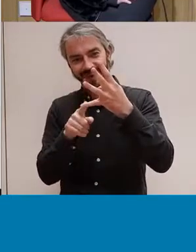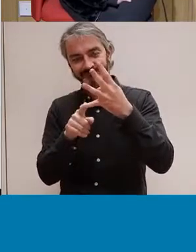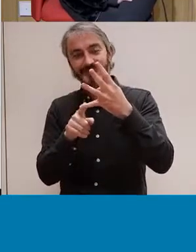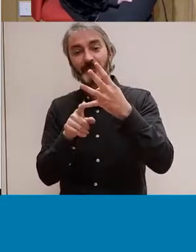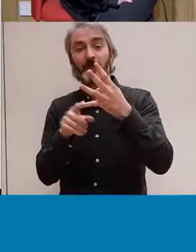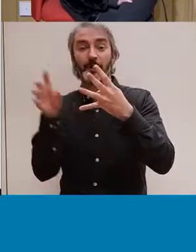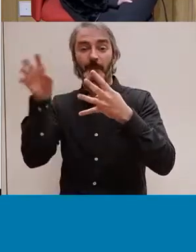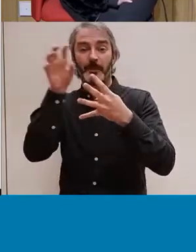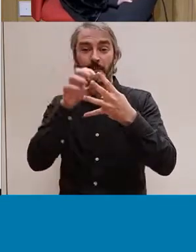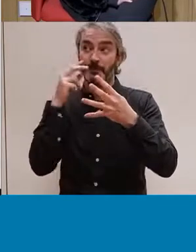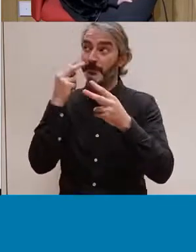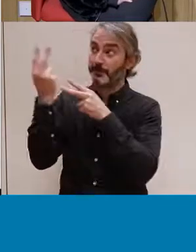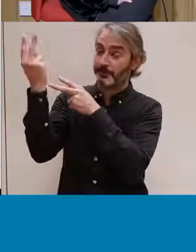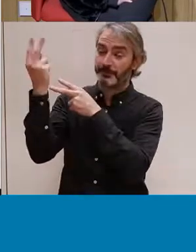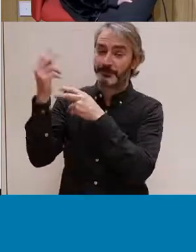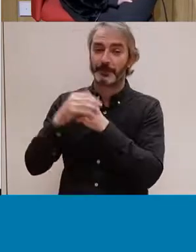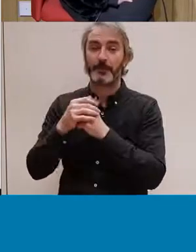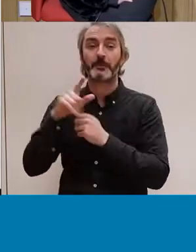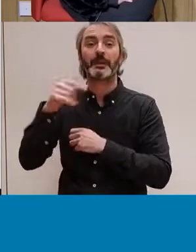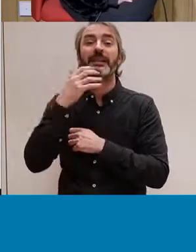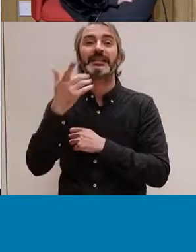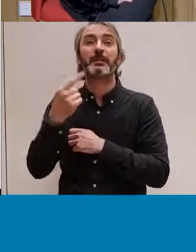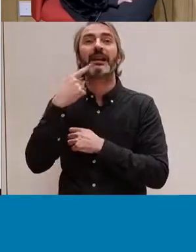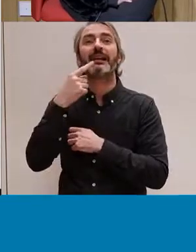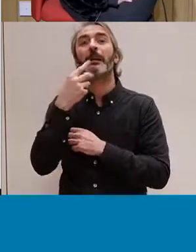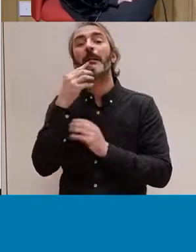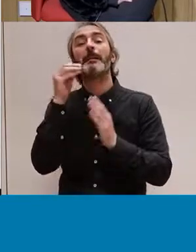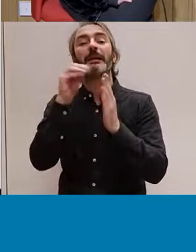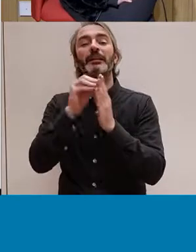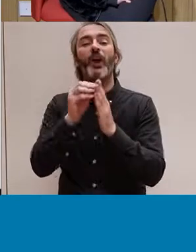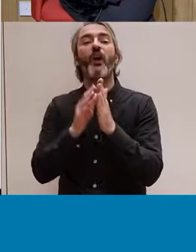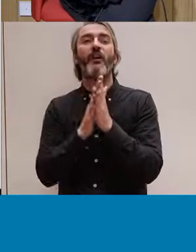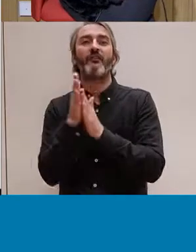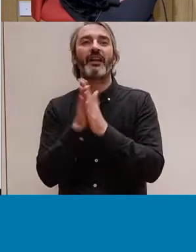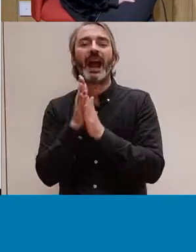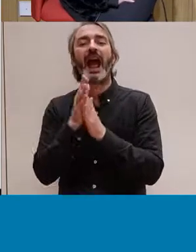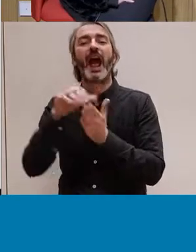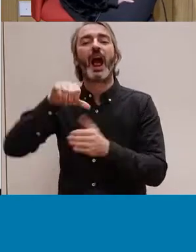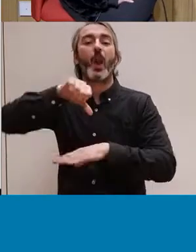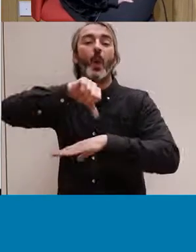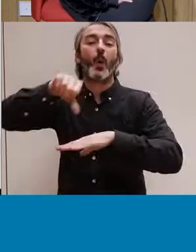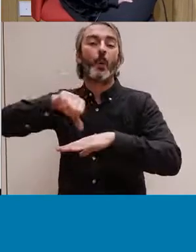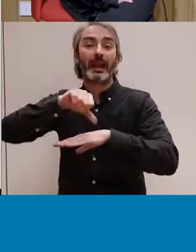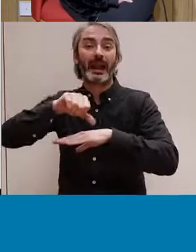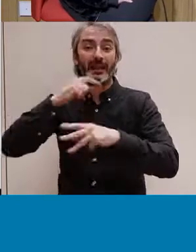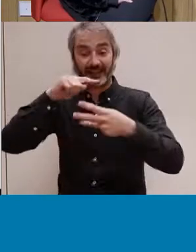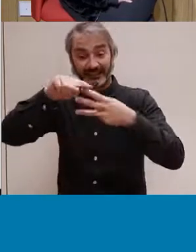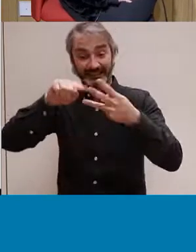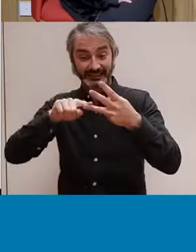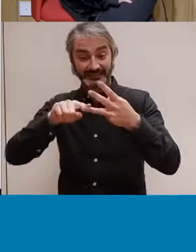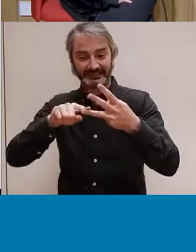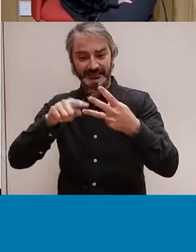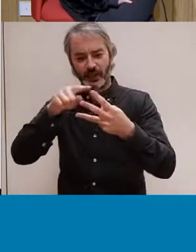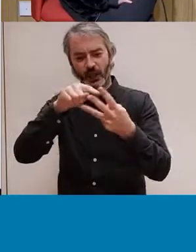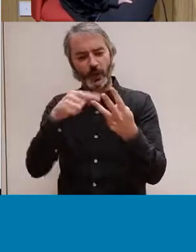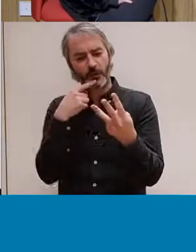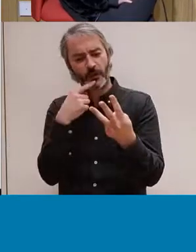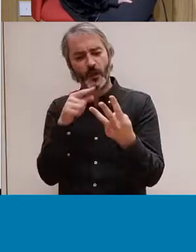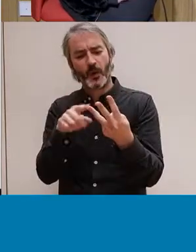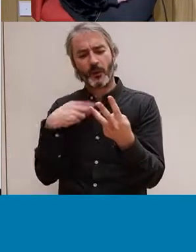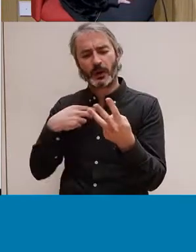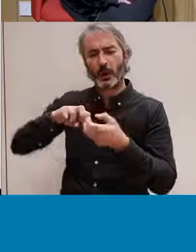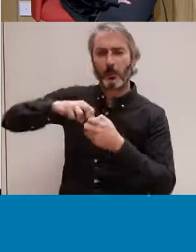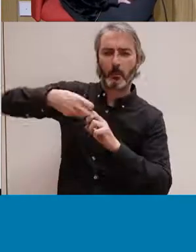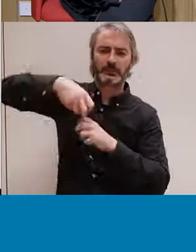I llavors, per exemple, un exemple que hi ha aquí és petons, fregar i lubricant. Tu amb aquestes tres icones penses quina posició